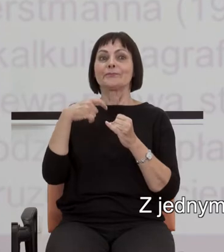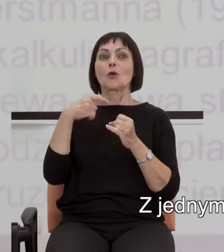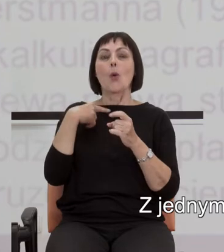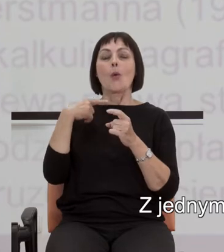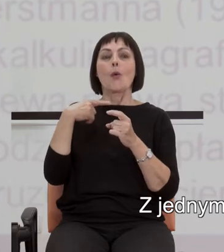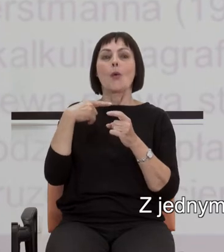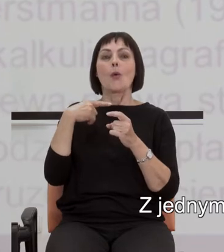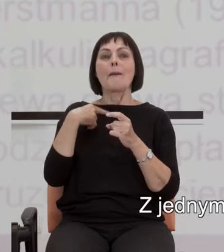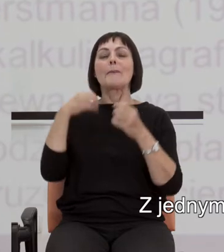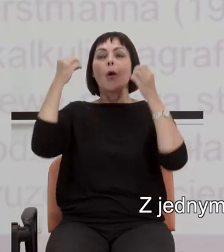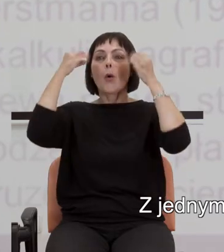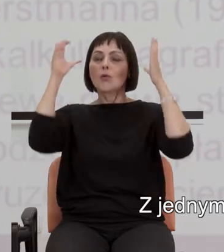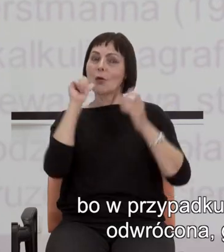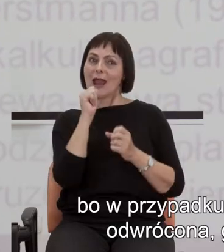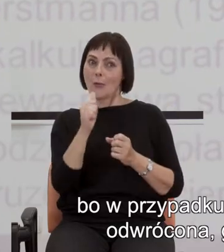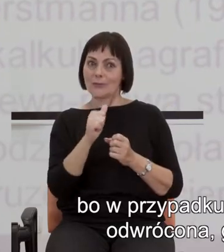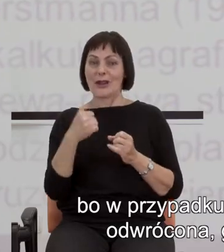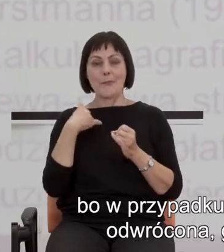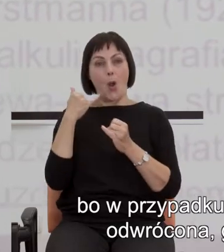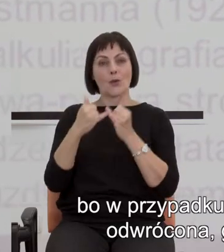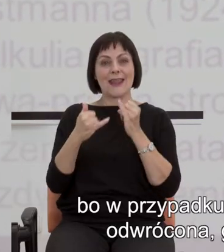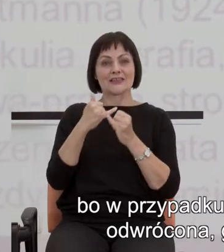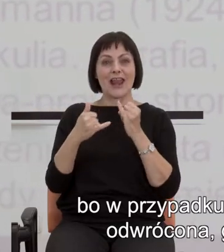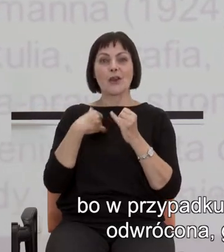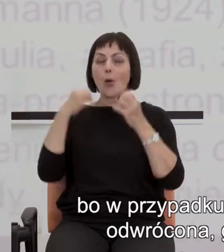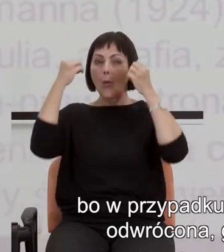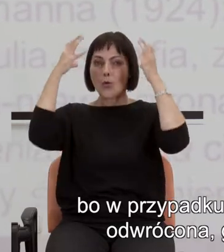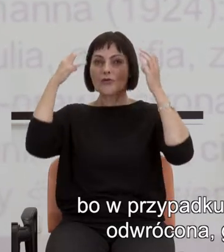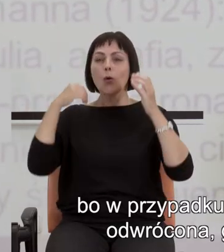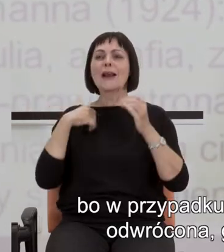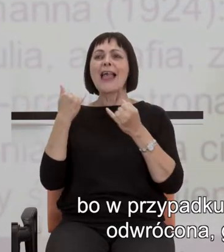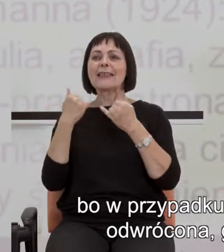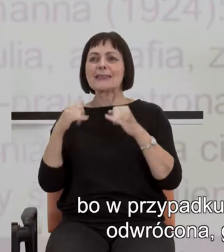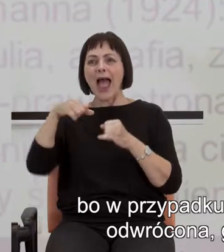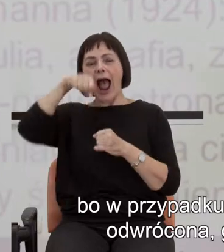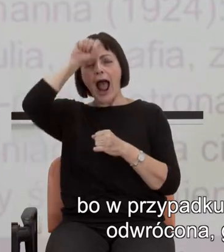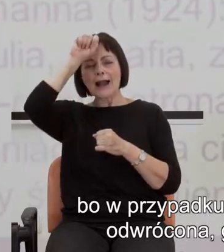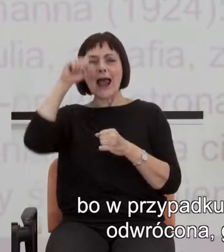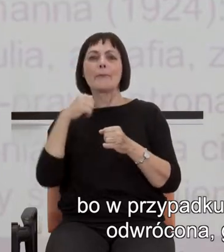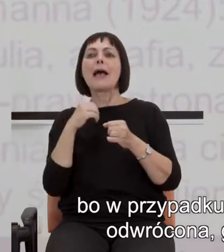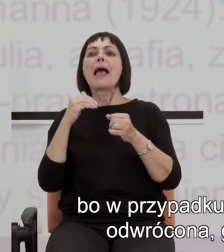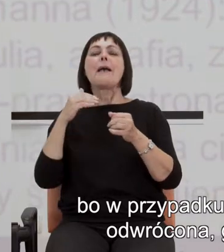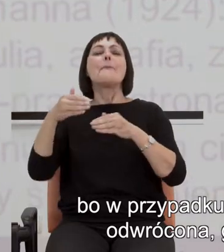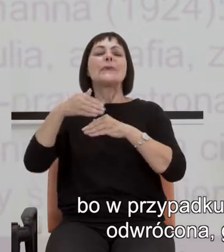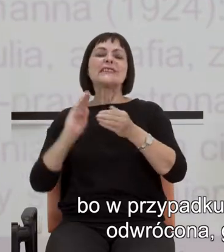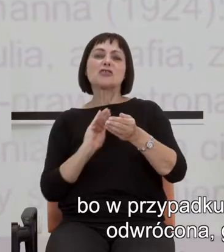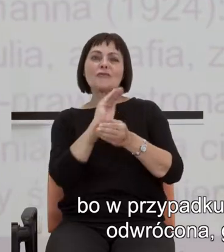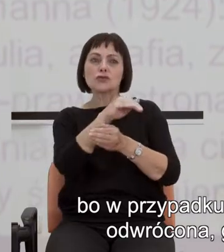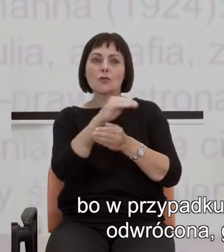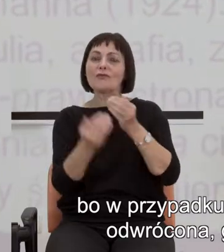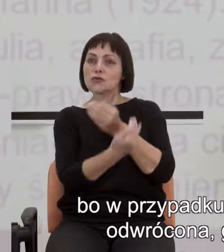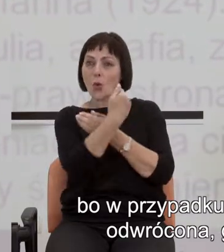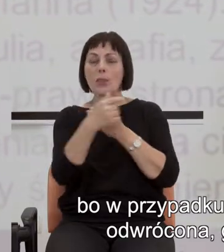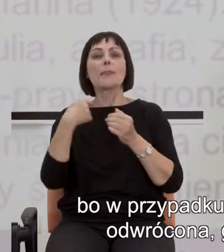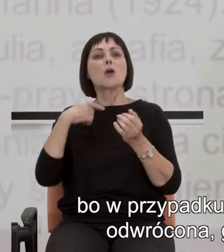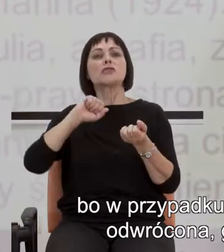powiedzmy kultury europejskiej, bo w przypadku kultur blisko wschodnich ta oś liczbowa może być odwrócona, gdzie